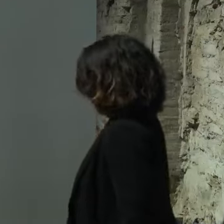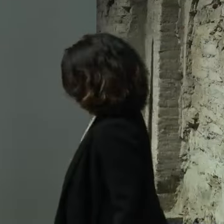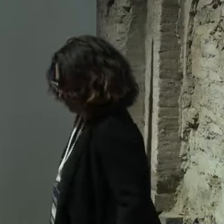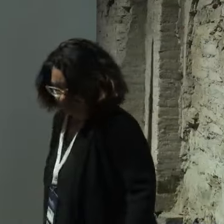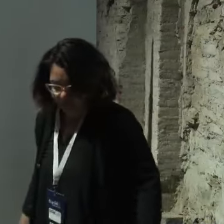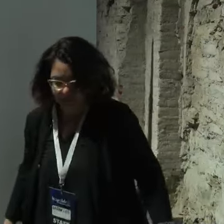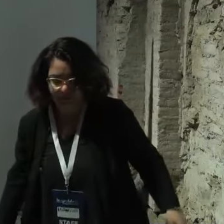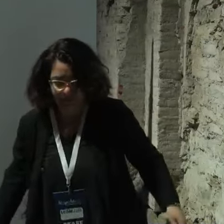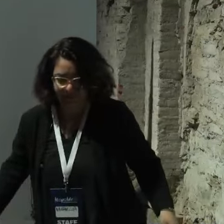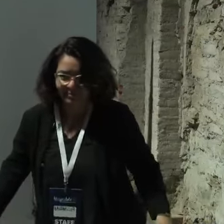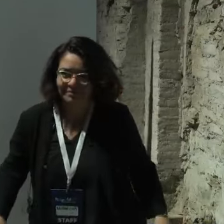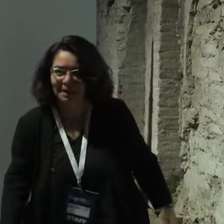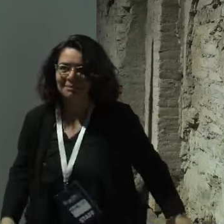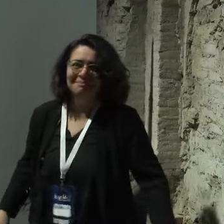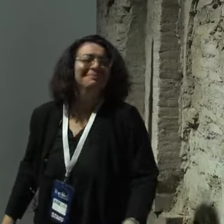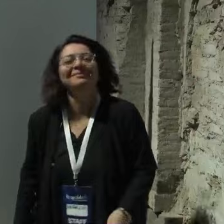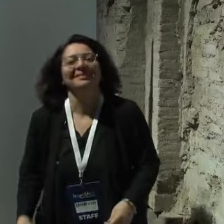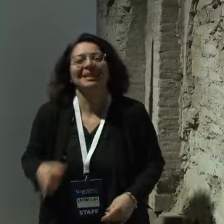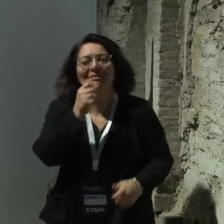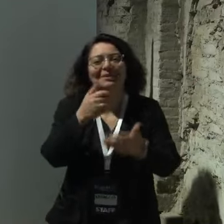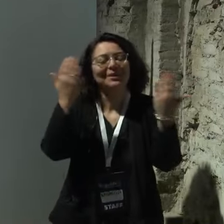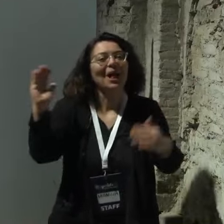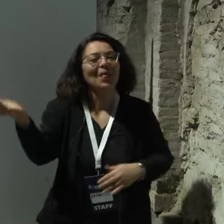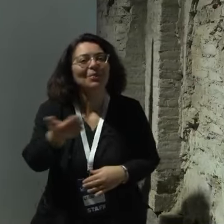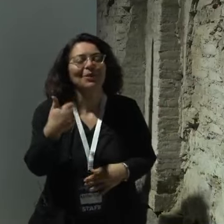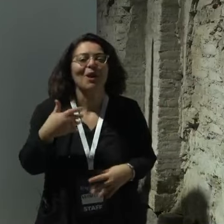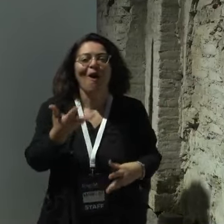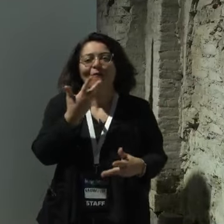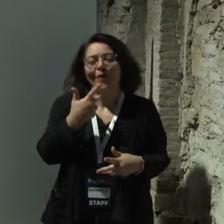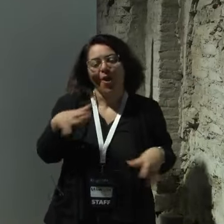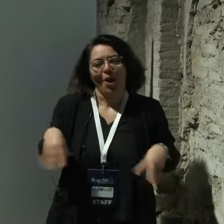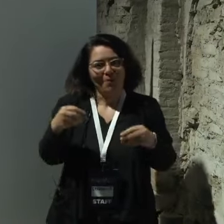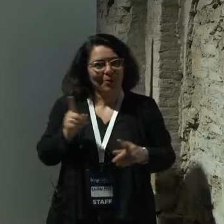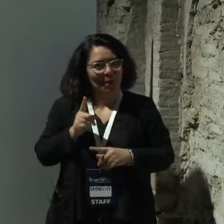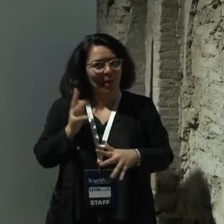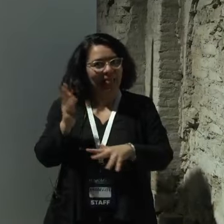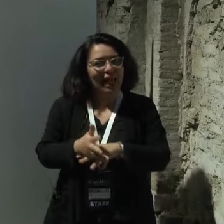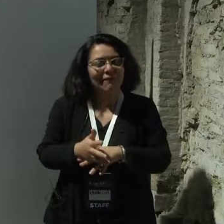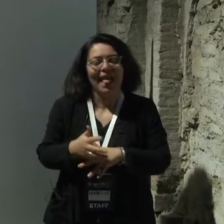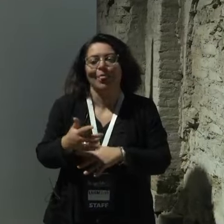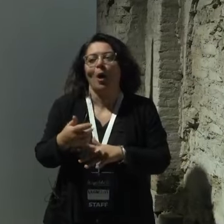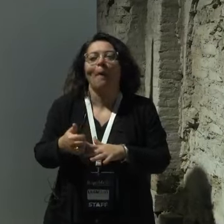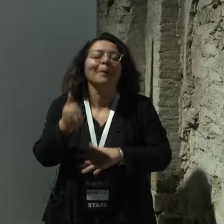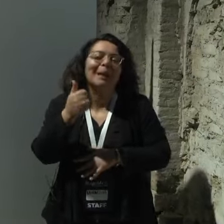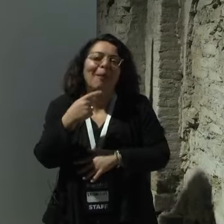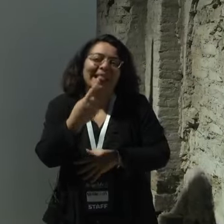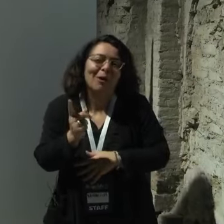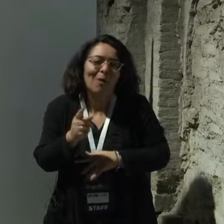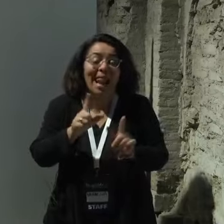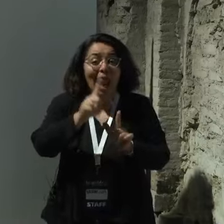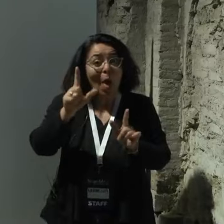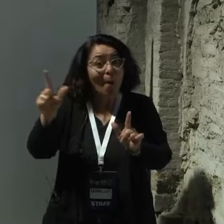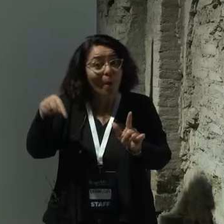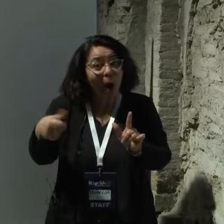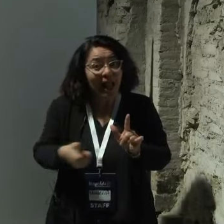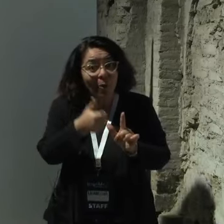Buongiorno a tutti, io oggi vorrei cominciare il mio intervento dicendo che la Leopolda di quest'anno per me ha una valenza